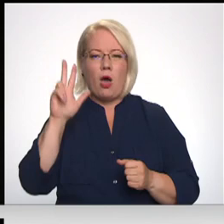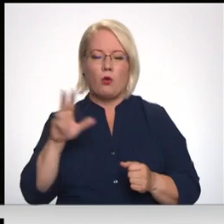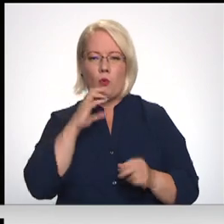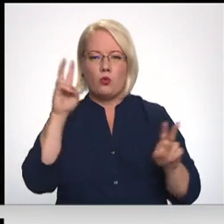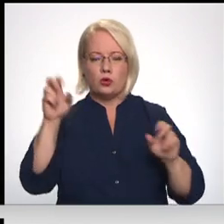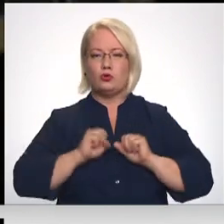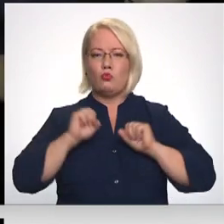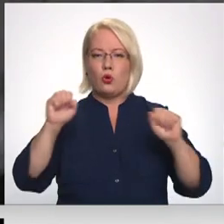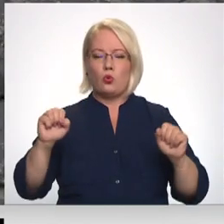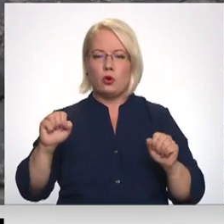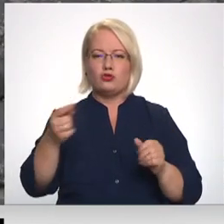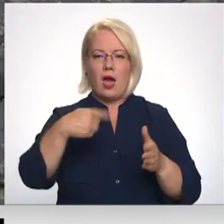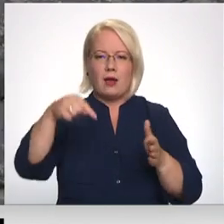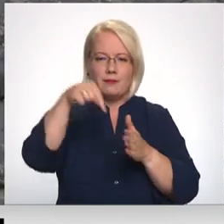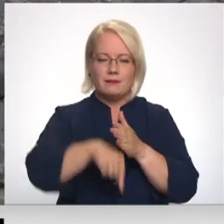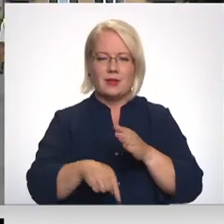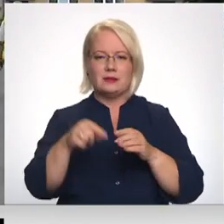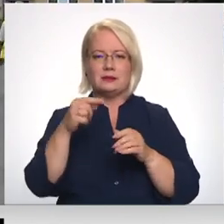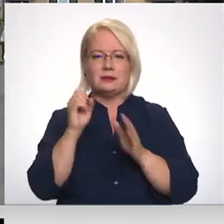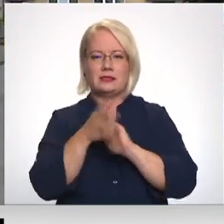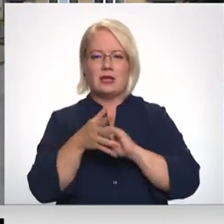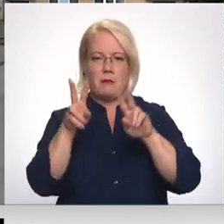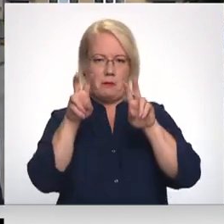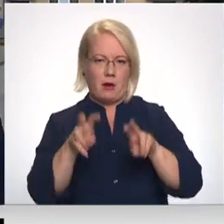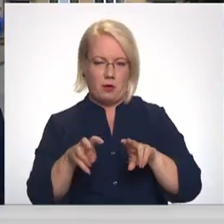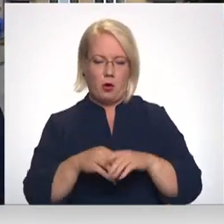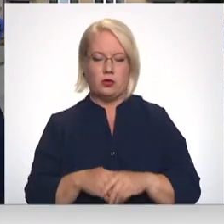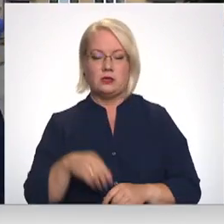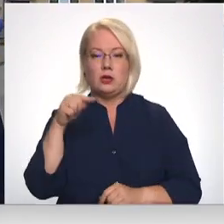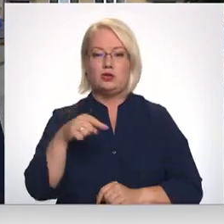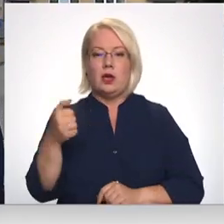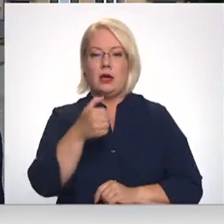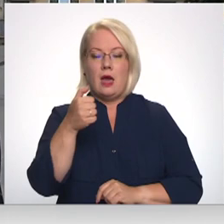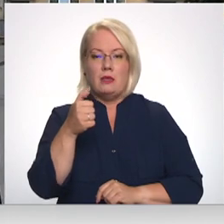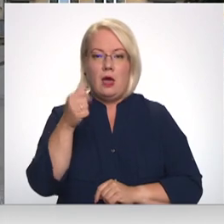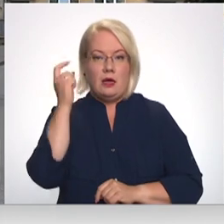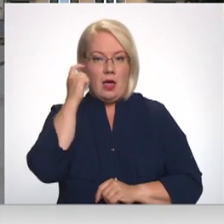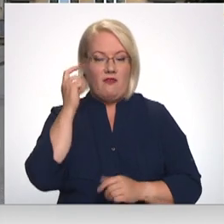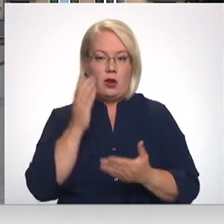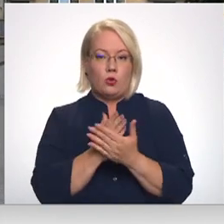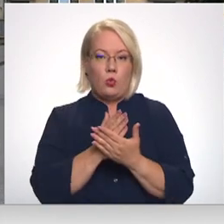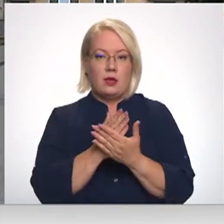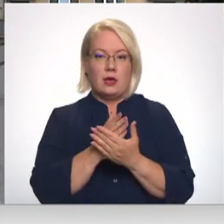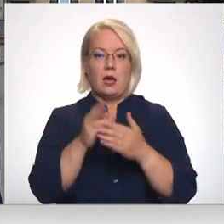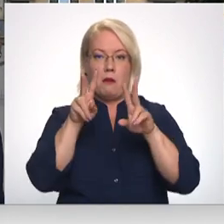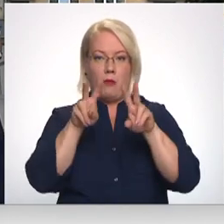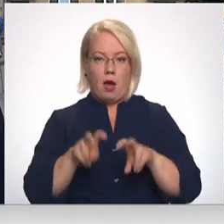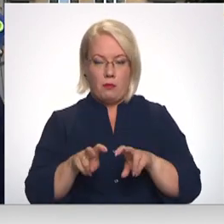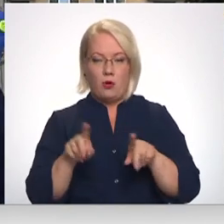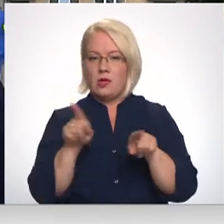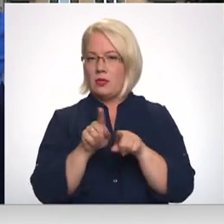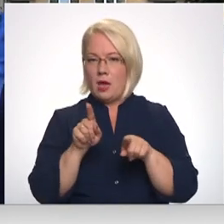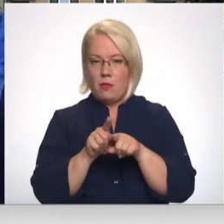apgādes un kanalizācijas sistēmas pārbaudes. Šajā gadā janvarī notika pārbaudē arī tajā